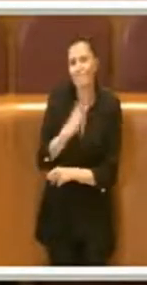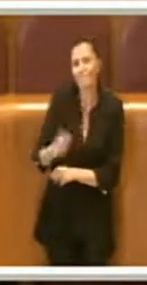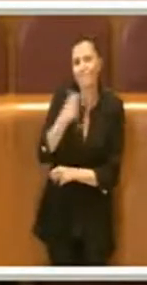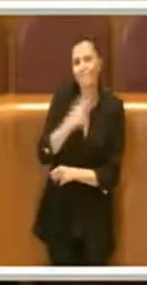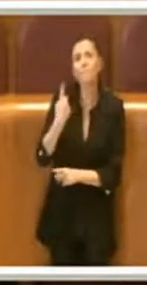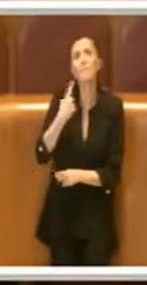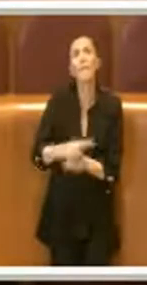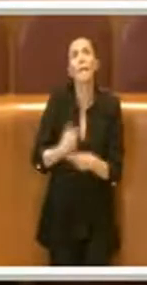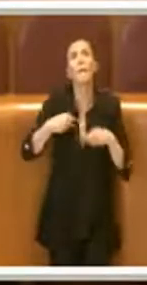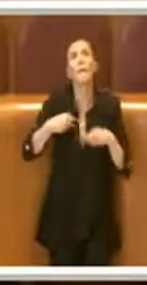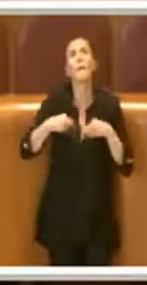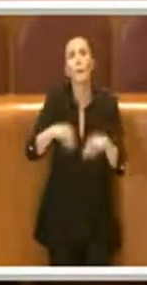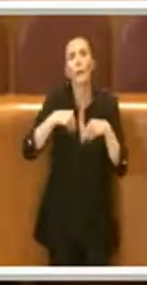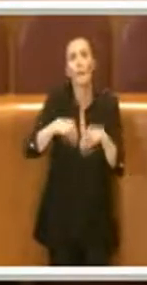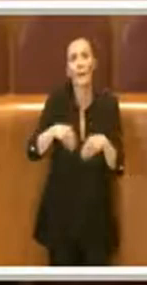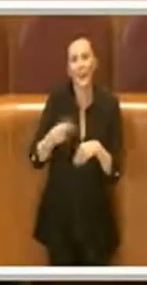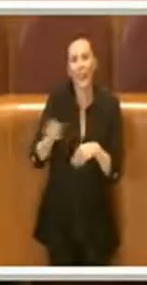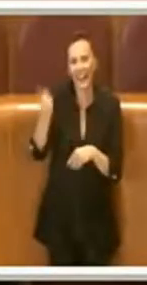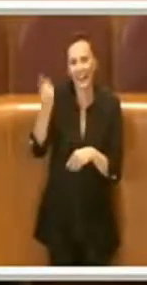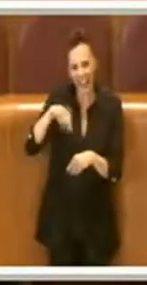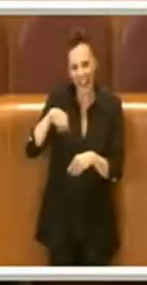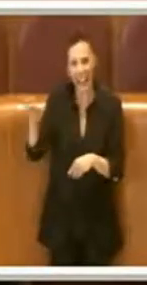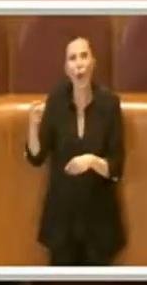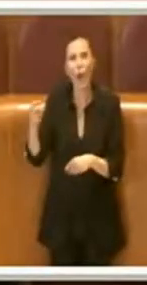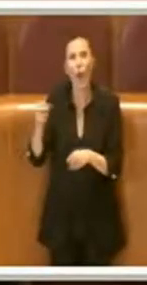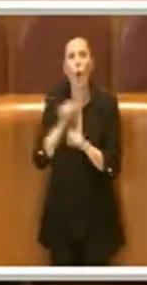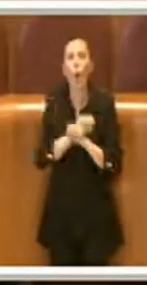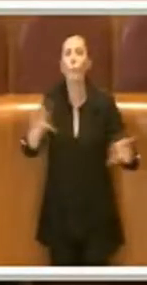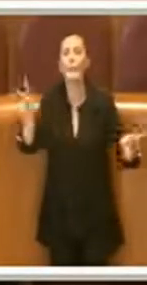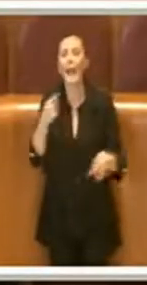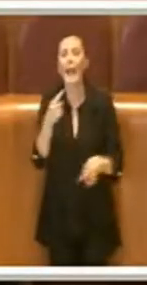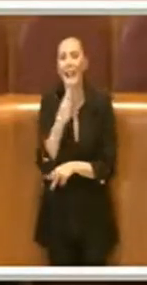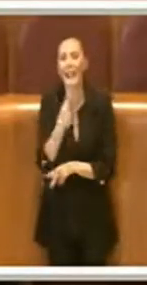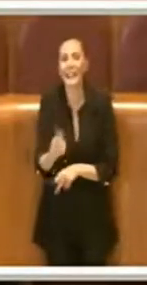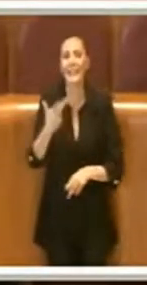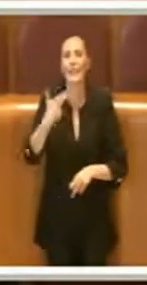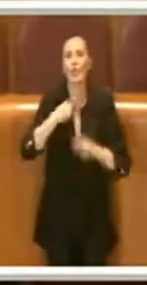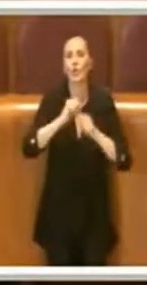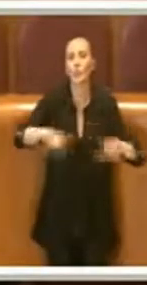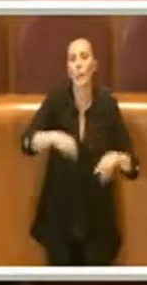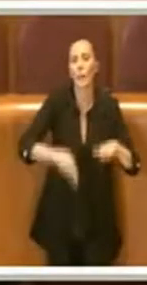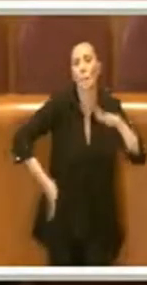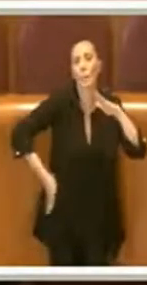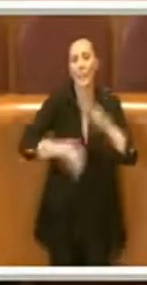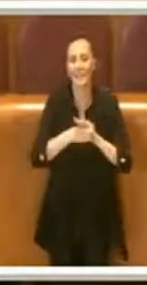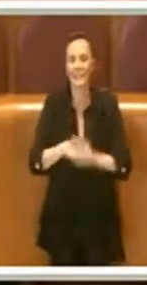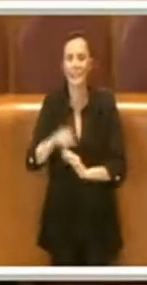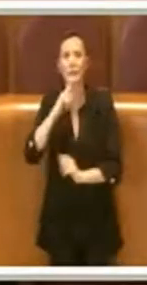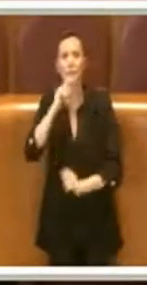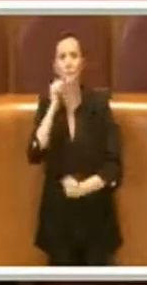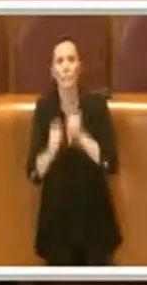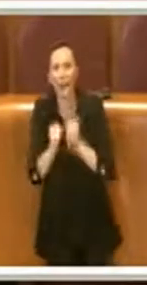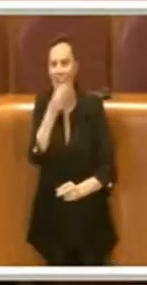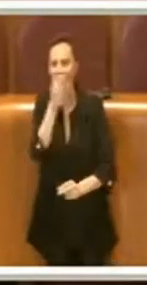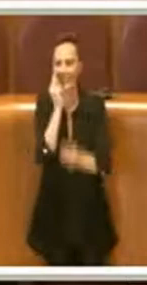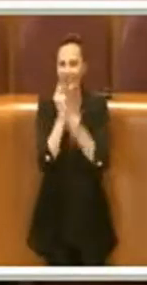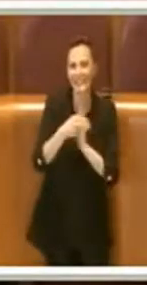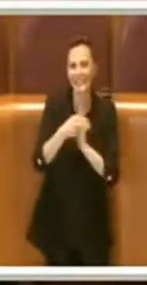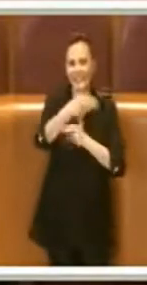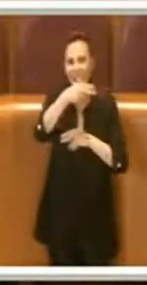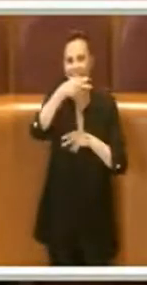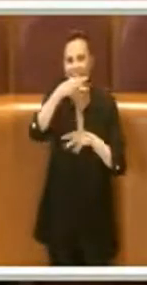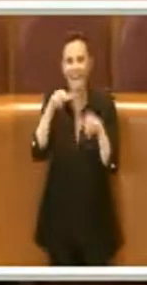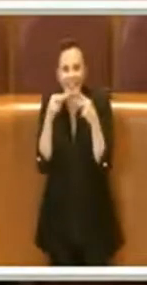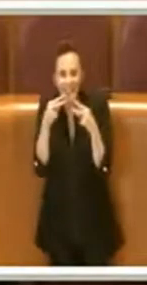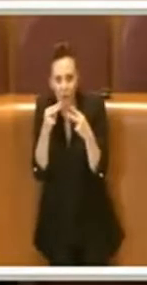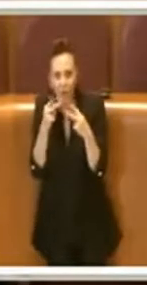comunicato ieri, ha detto che la città è ripartita. Bar, estetisti, ristoranti. È vero, la città è ripartita.